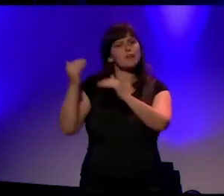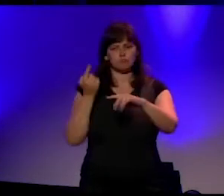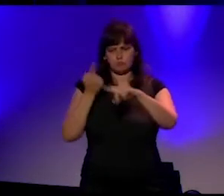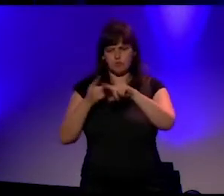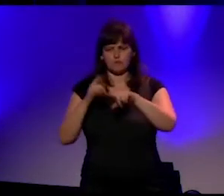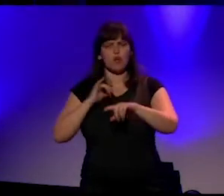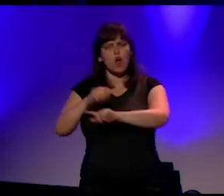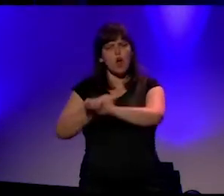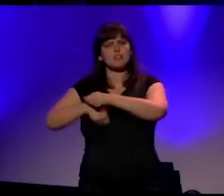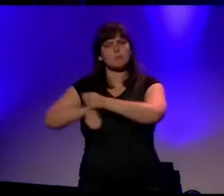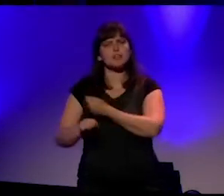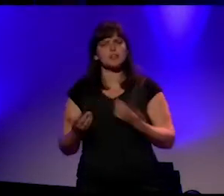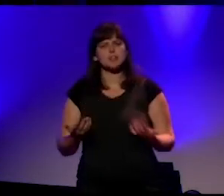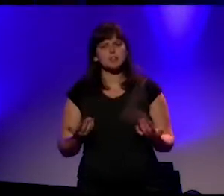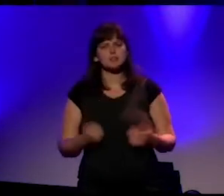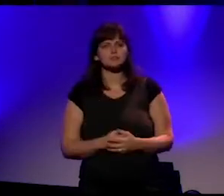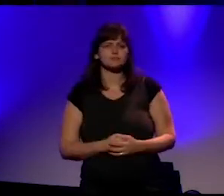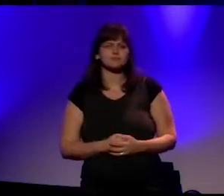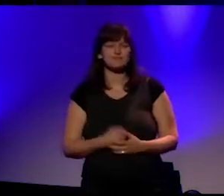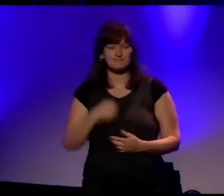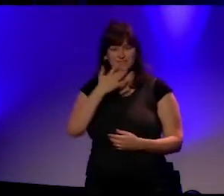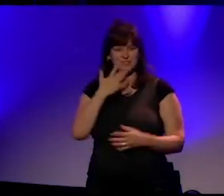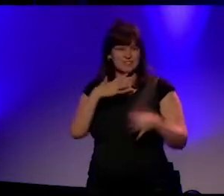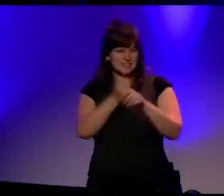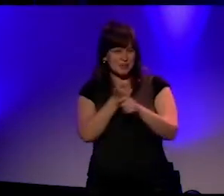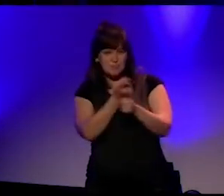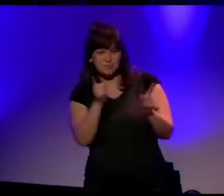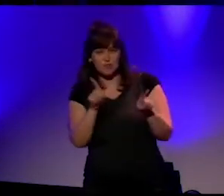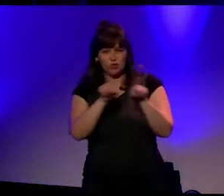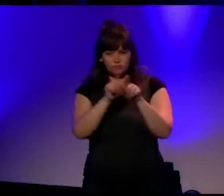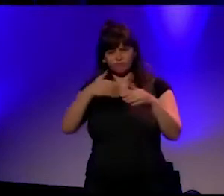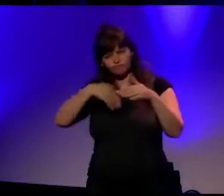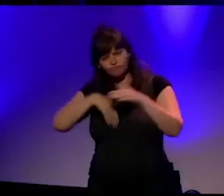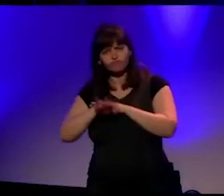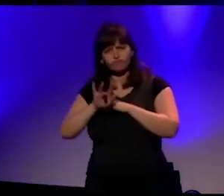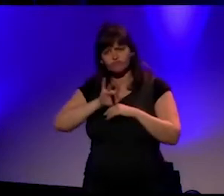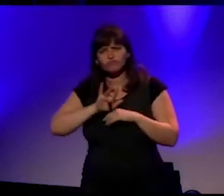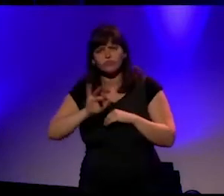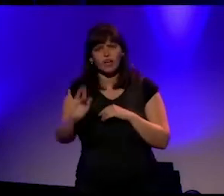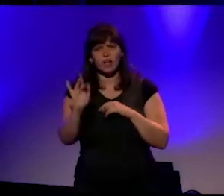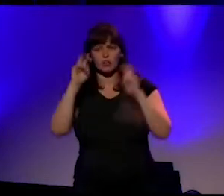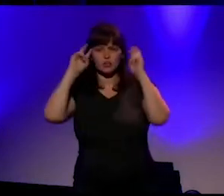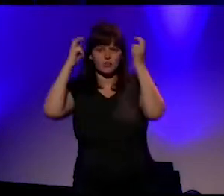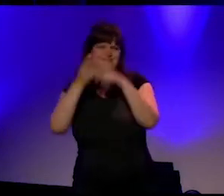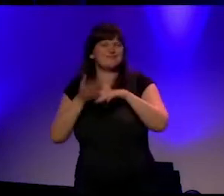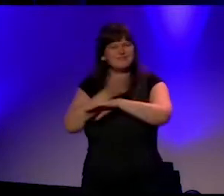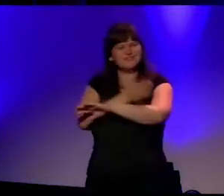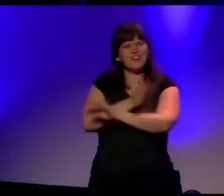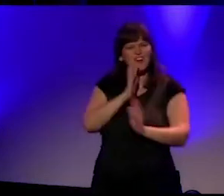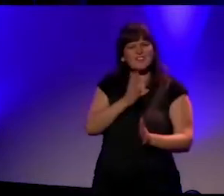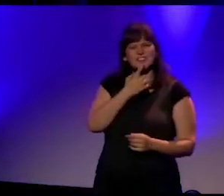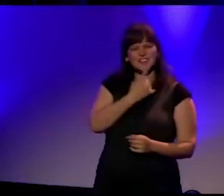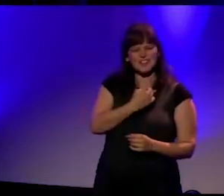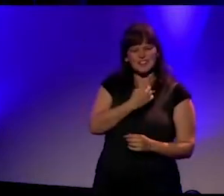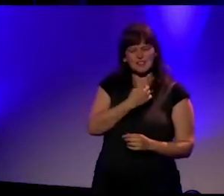En ik wil met u ook het pad opgaan van een universiteit die, ik had het er al over, die